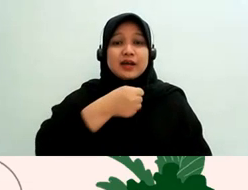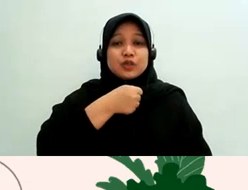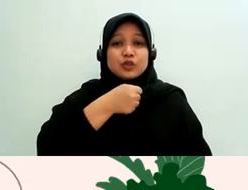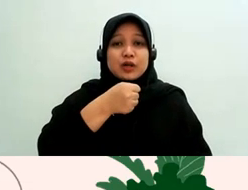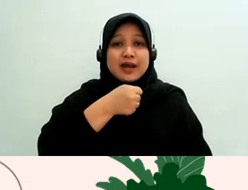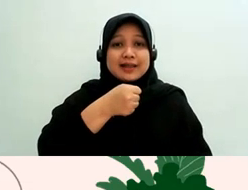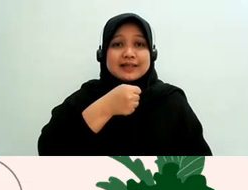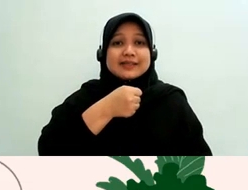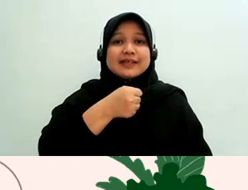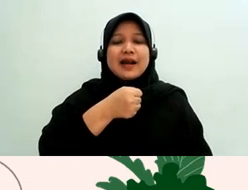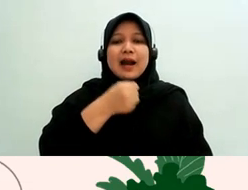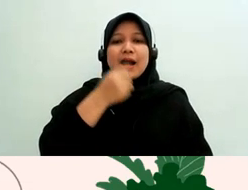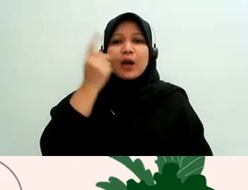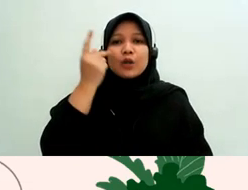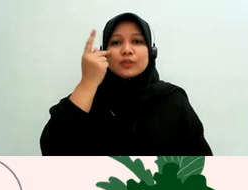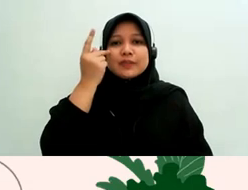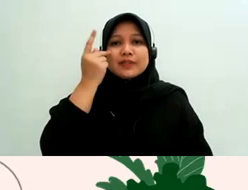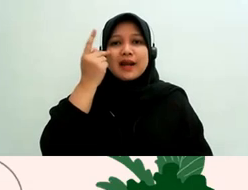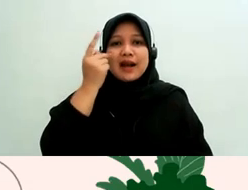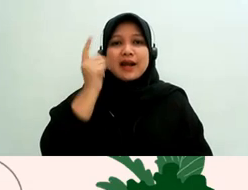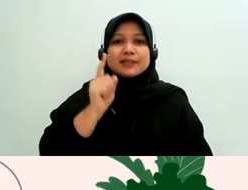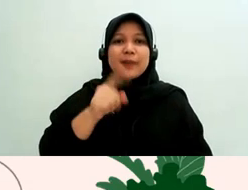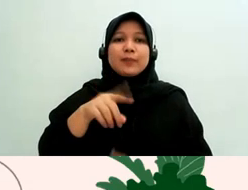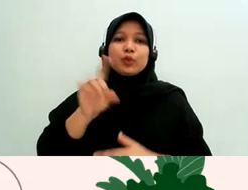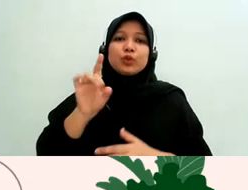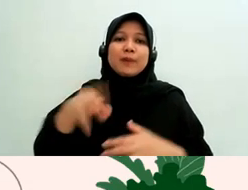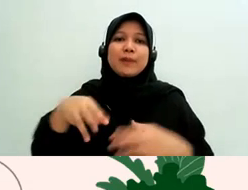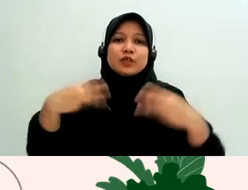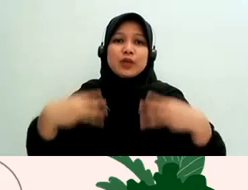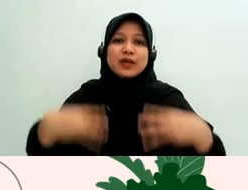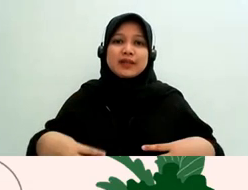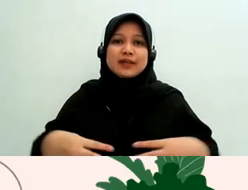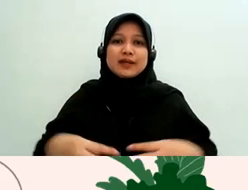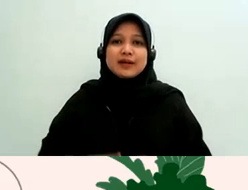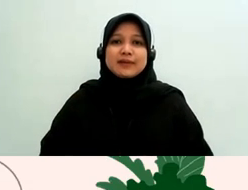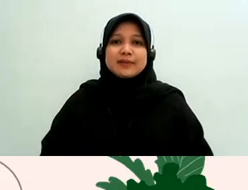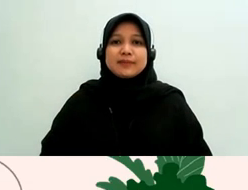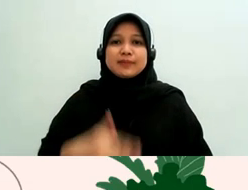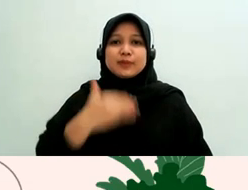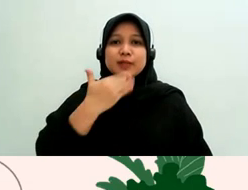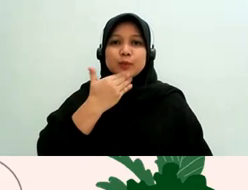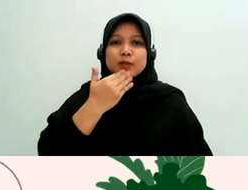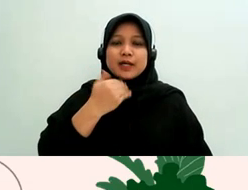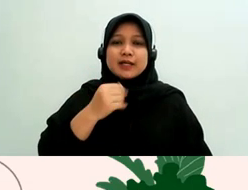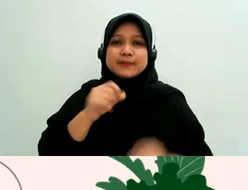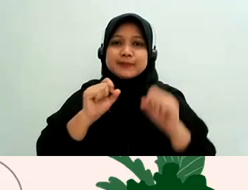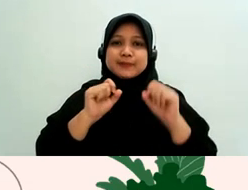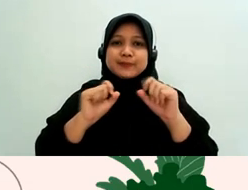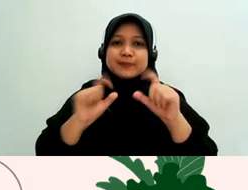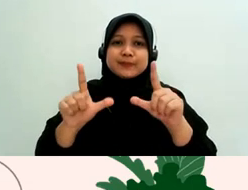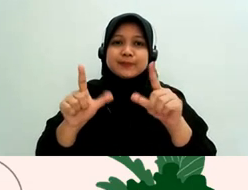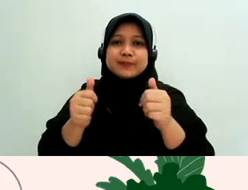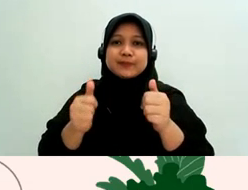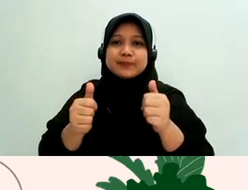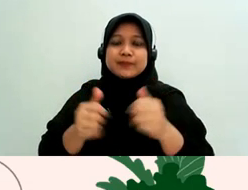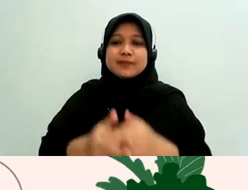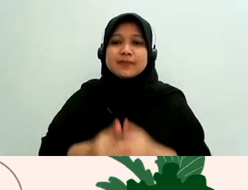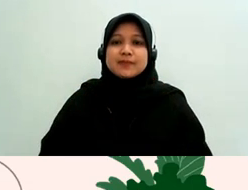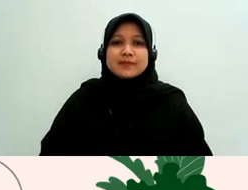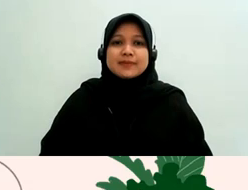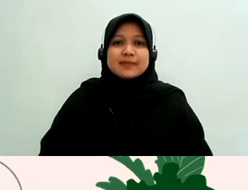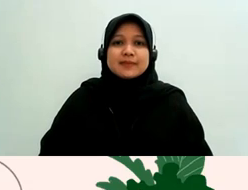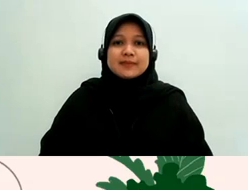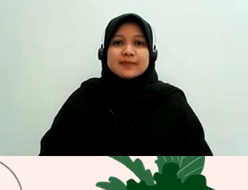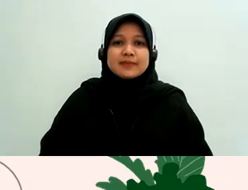bagian-bagian dari kode etik mudah-mudahan menjawab ya mas Andi boleh ke slide selanjutnya mas